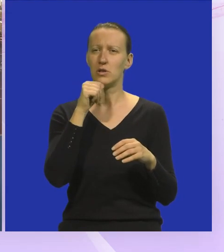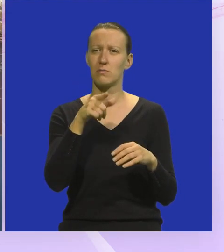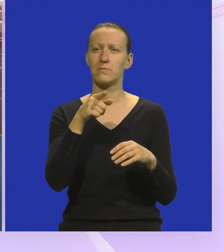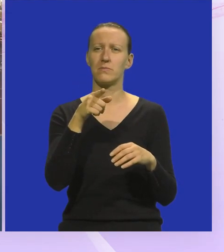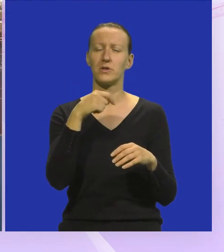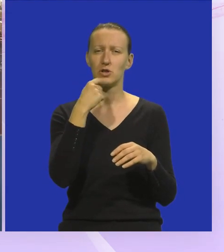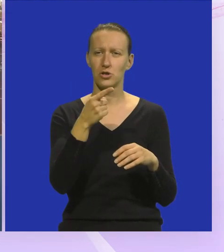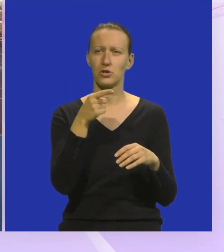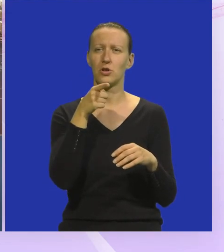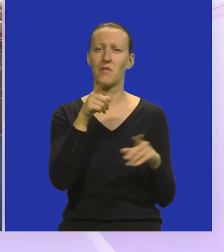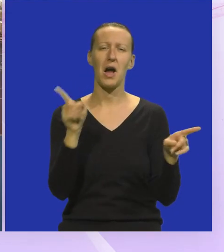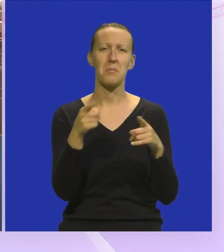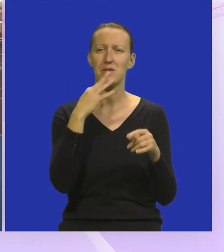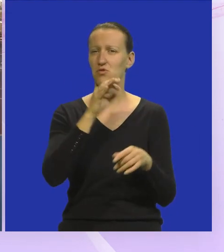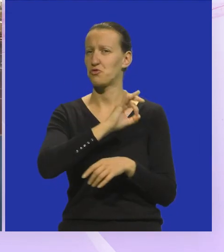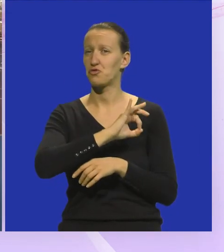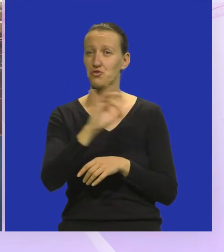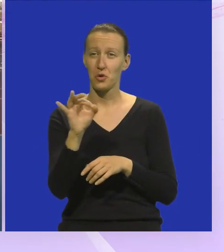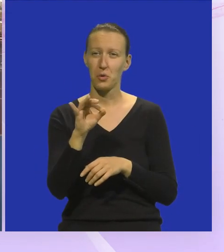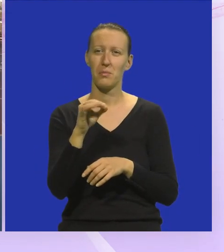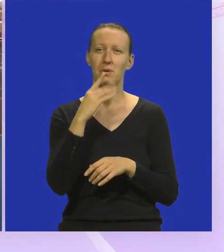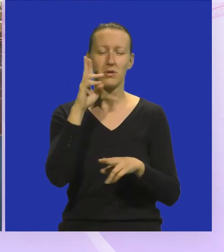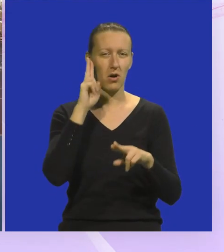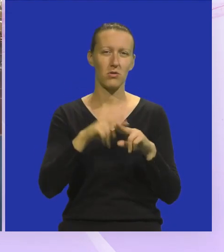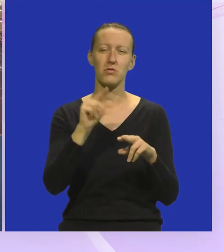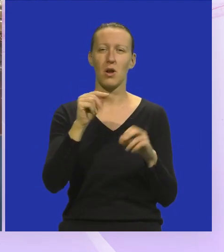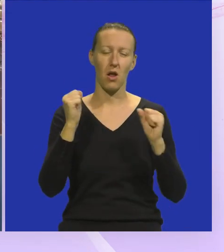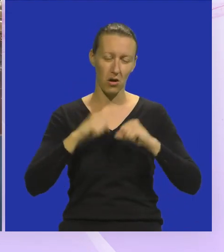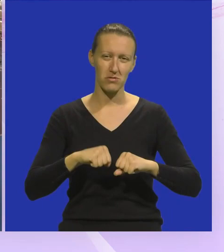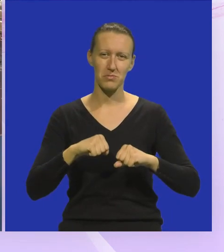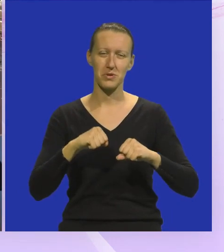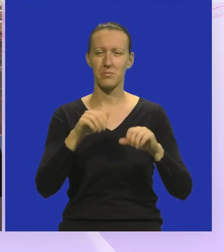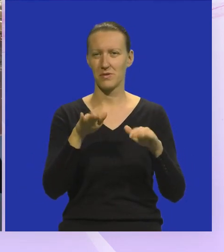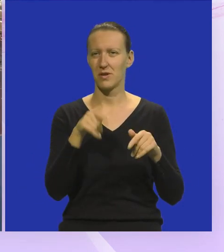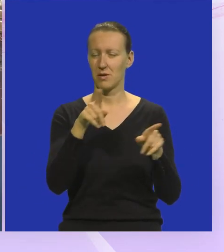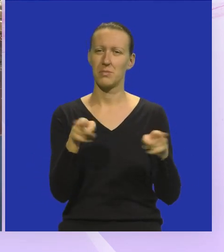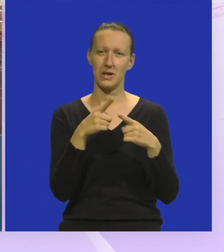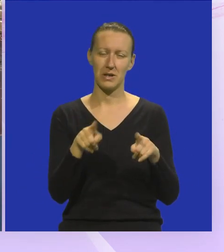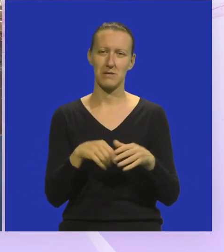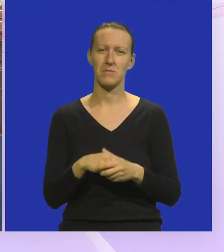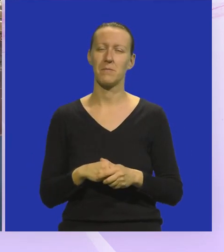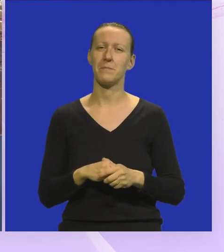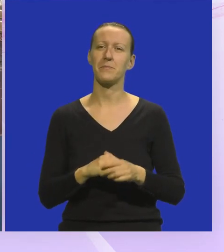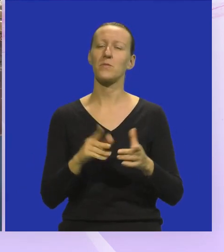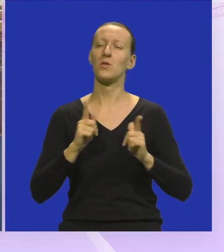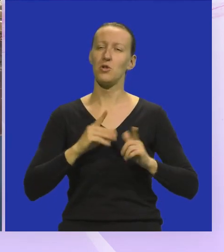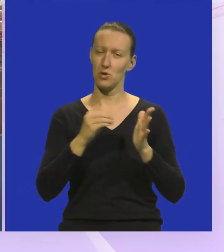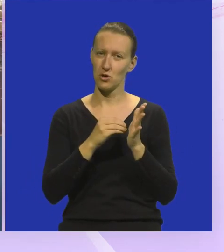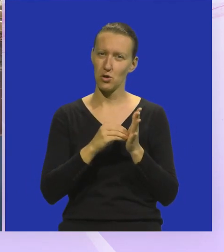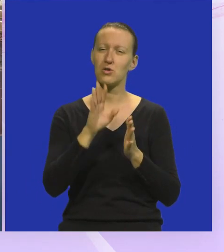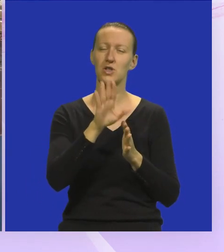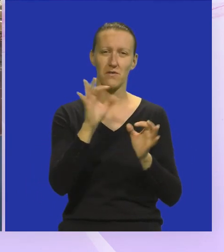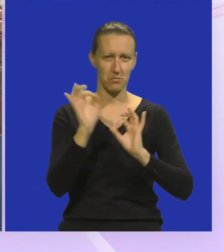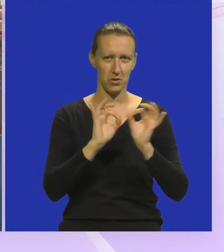rekao ova pjesma je hit I onda smo odličili malo zbiljnije prihvatiti tu pjesmu Znači, očekujemo još